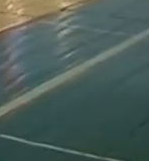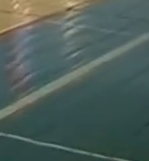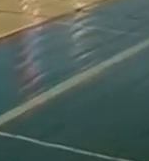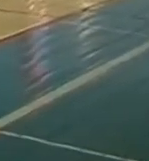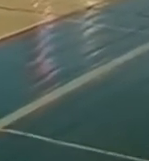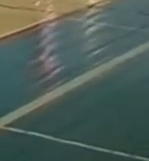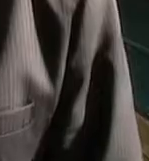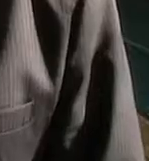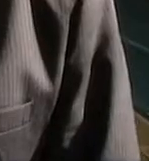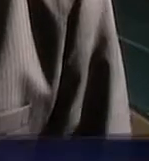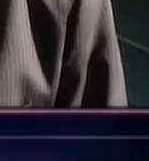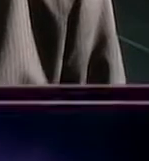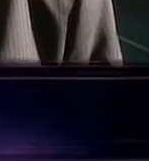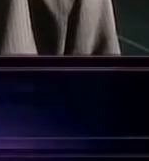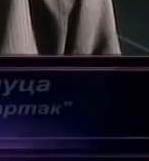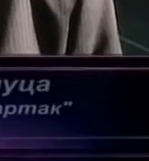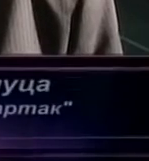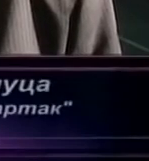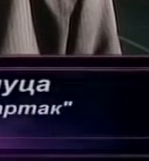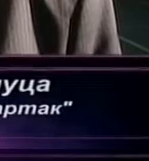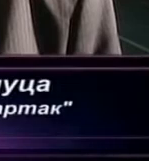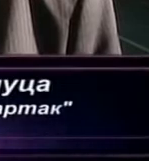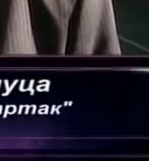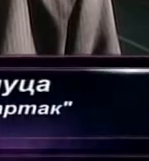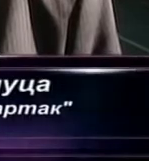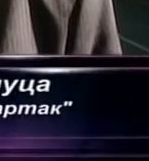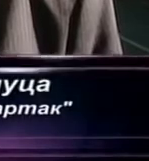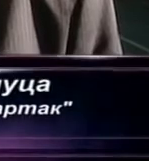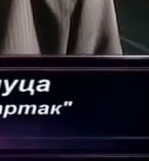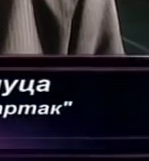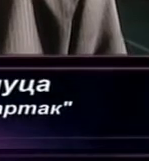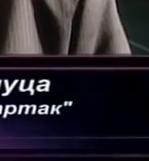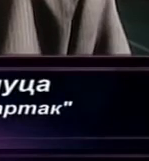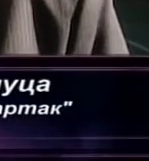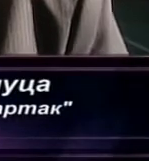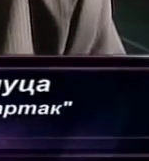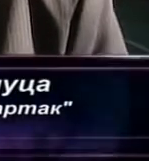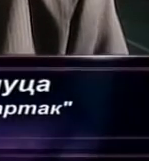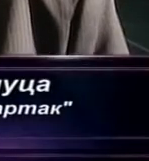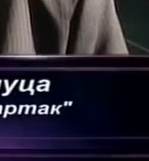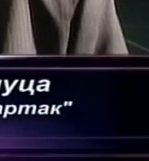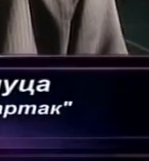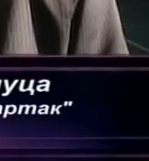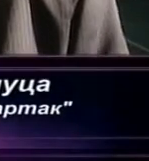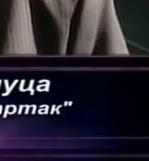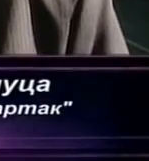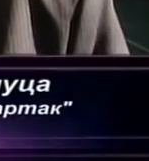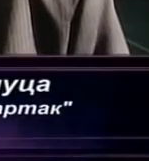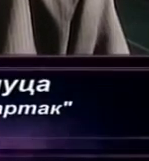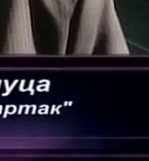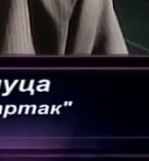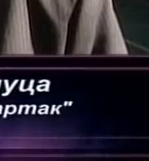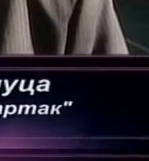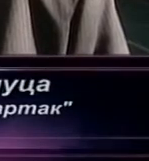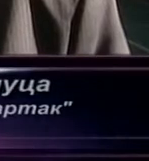дітей та молоді. Все стараємося проводити по мірі можливості, щоб старатися привлікати як можна